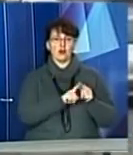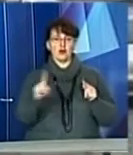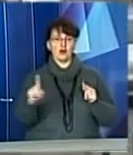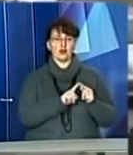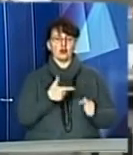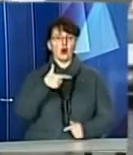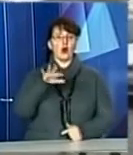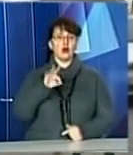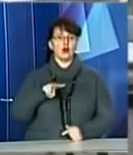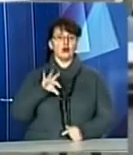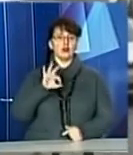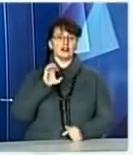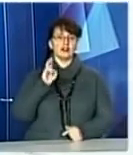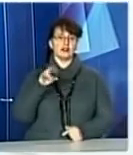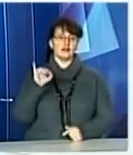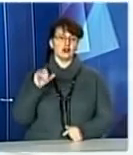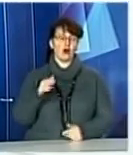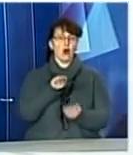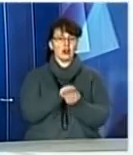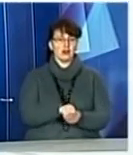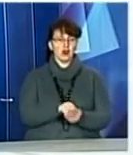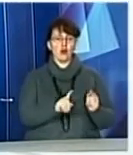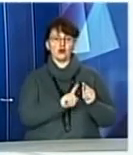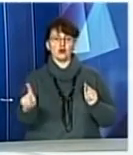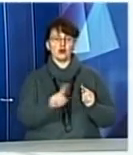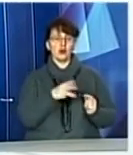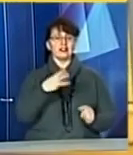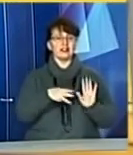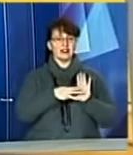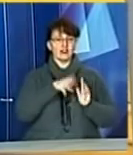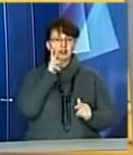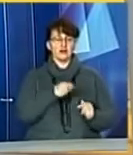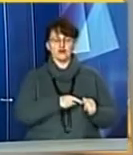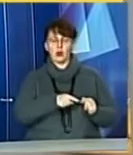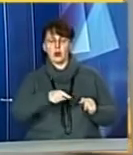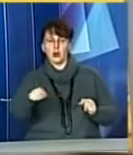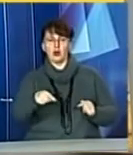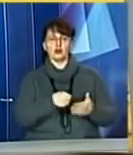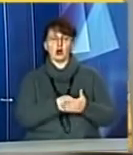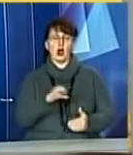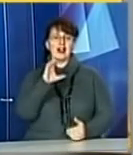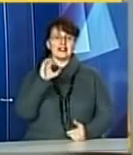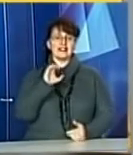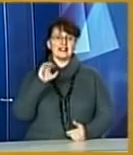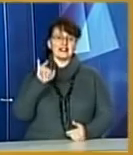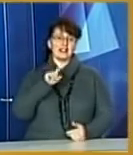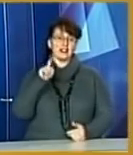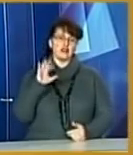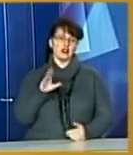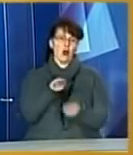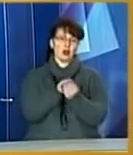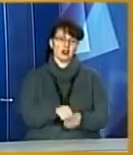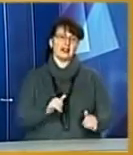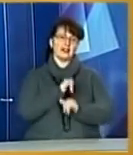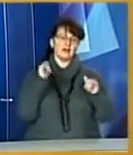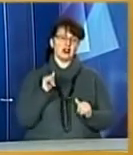Голосківського кладовища. Маршрут автобусів номер 38 продовжено до Сихівського кладовища, а також буде збільшено кількість